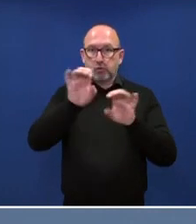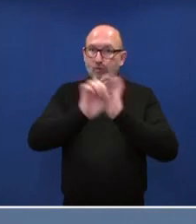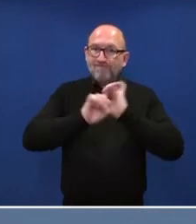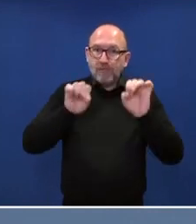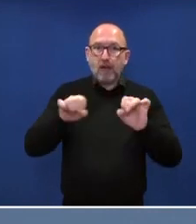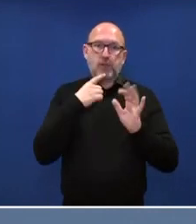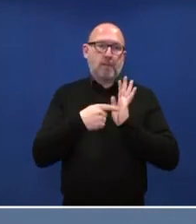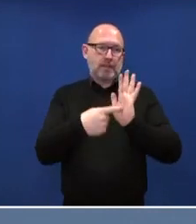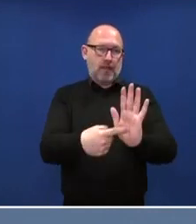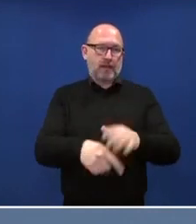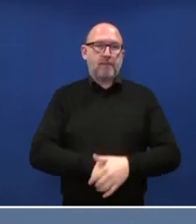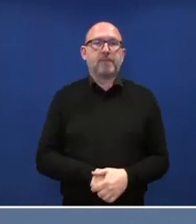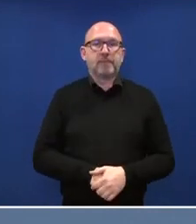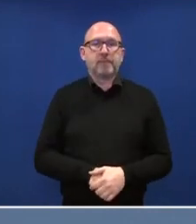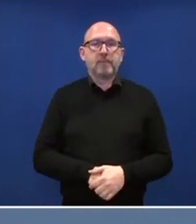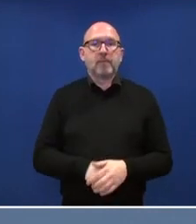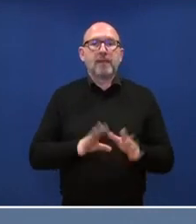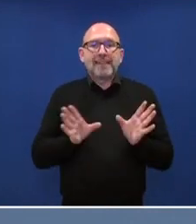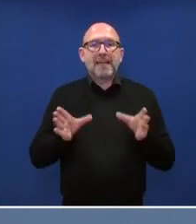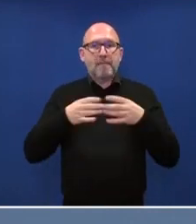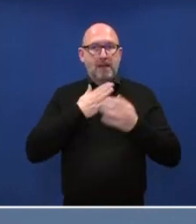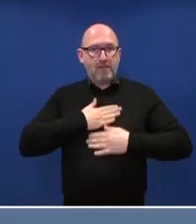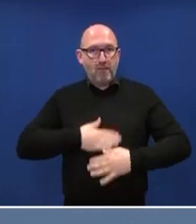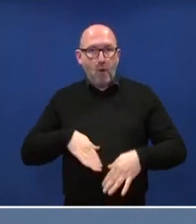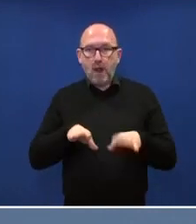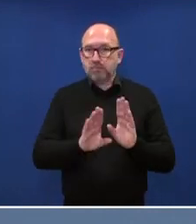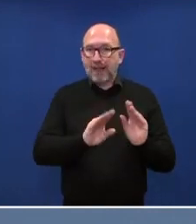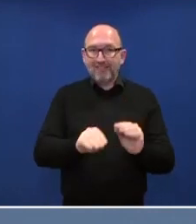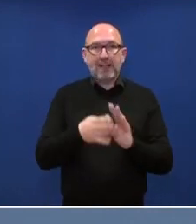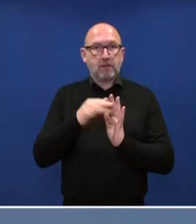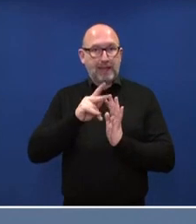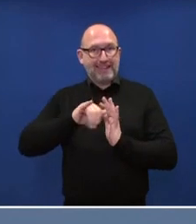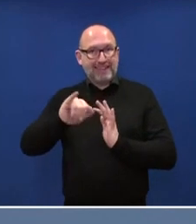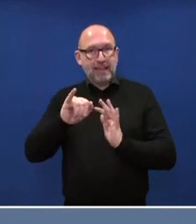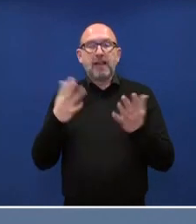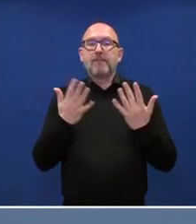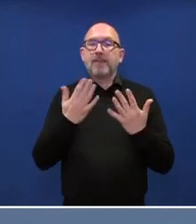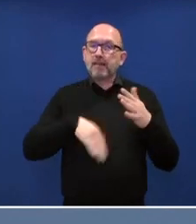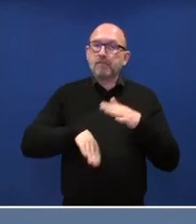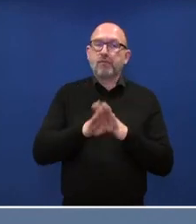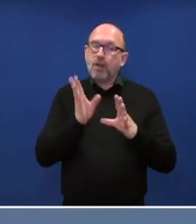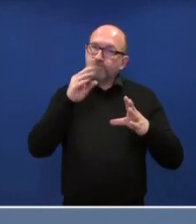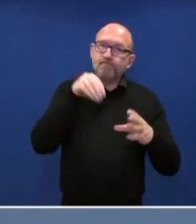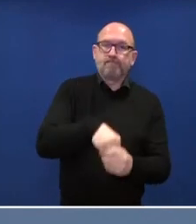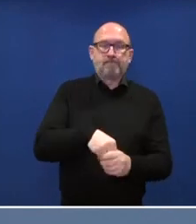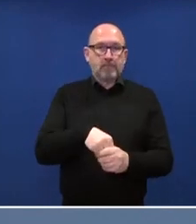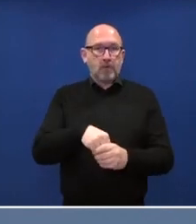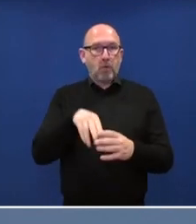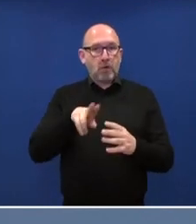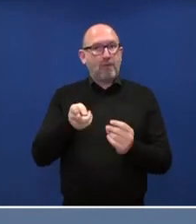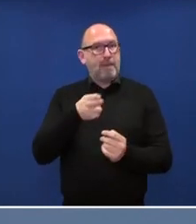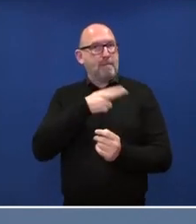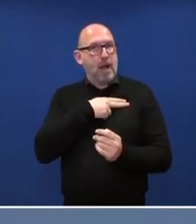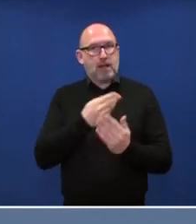Verantwortungsvolle und gemeinwohlorientierte Entwicklung und Anwendung von KI-Systemen soll zu einem integralen Bestandteil und damit auch zu einem Markenzeichen